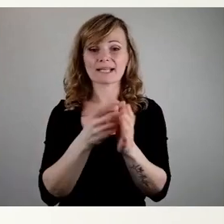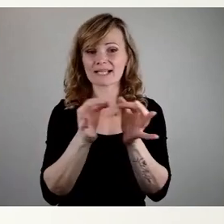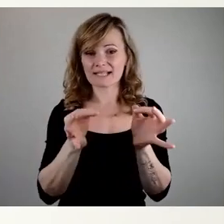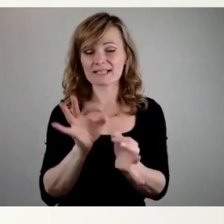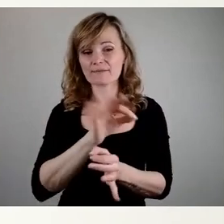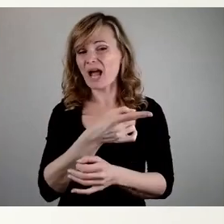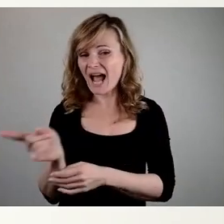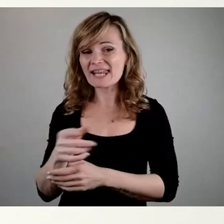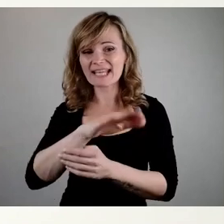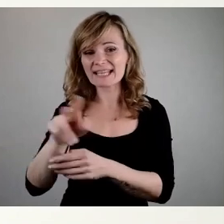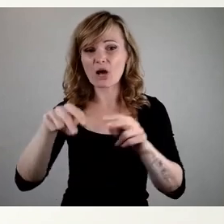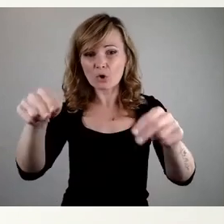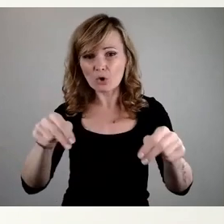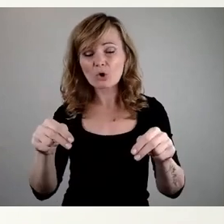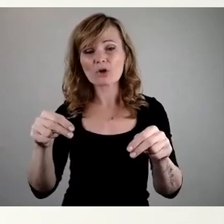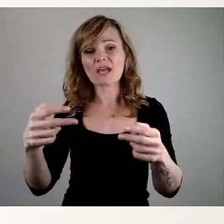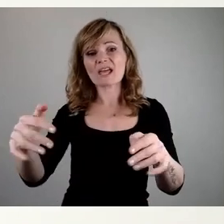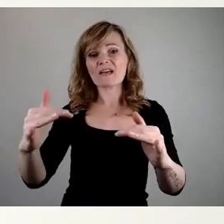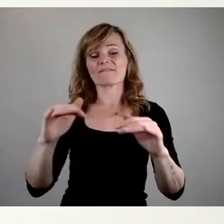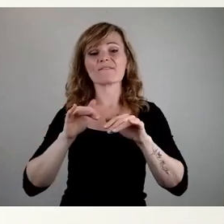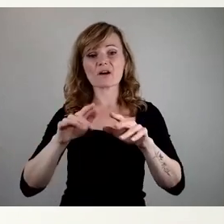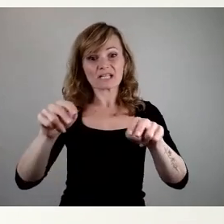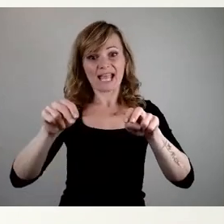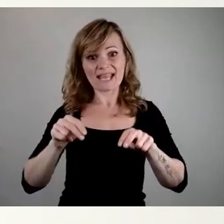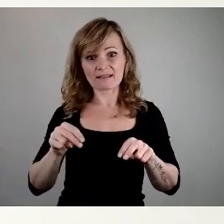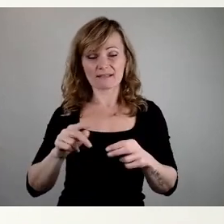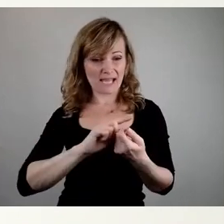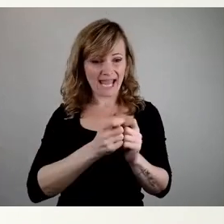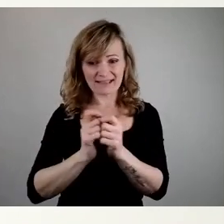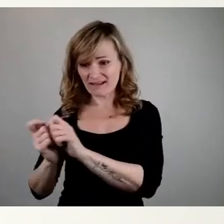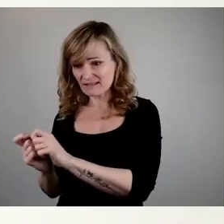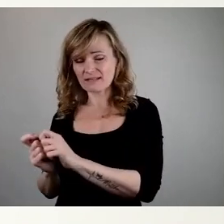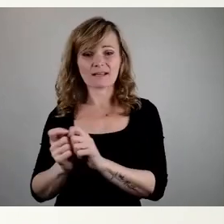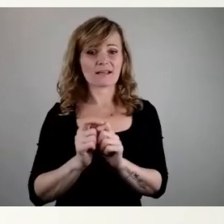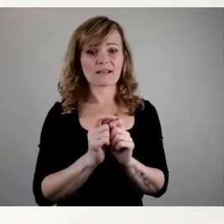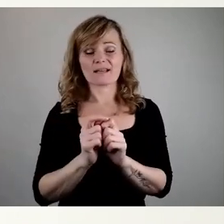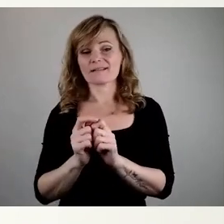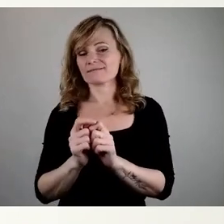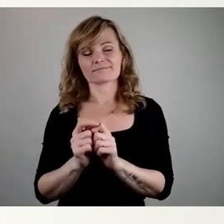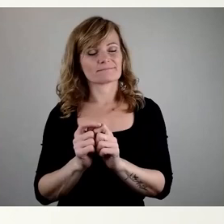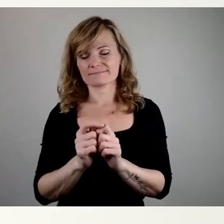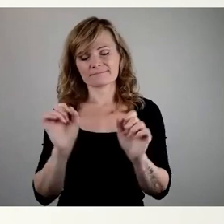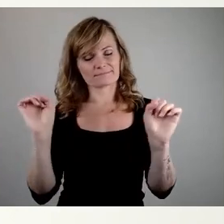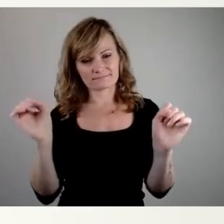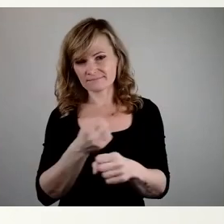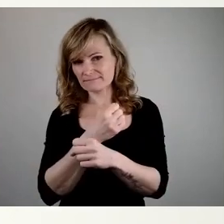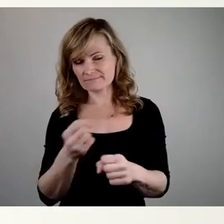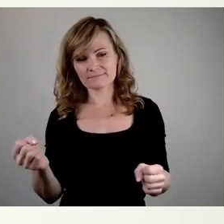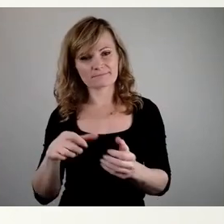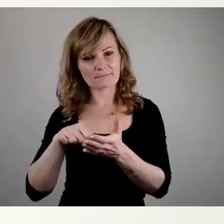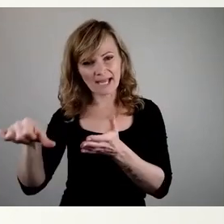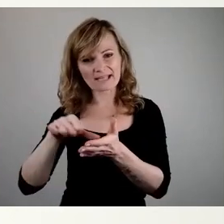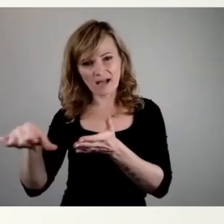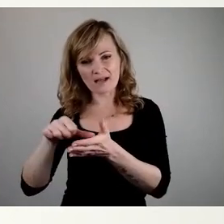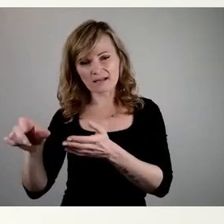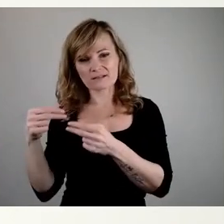Rückwärten zu ändern, steht in keinem, vor allen Dingen für Außenstehenden, nachvollziehendem Verhältnis zu den zurückzuzahlenden Beiträgen.